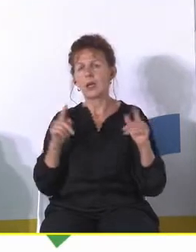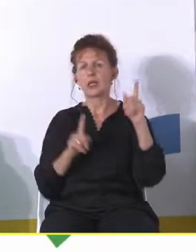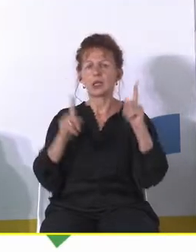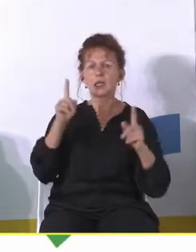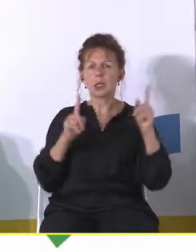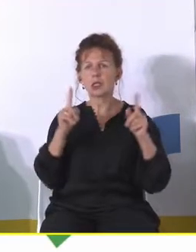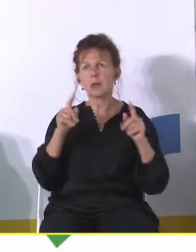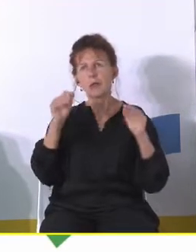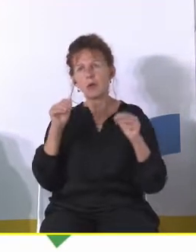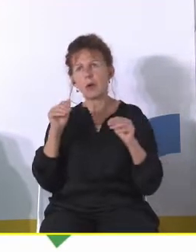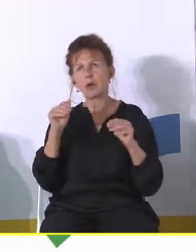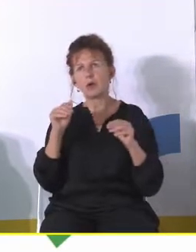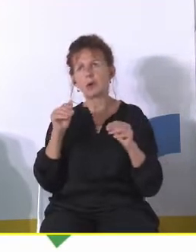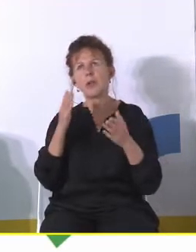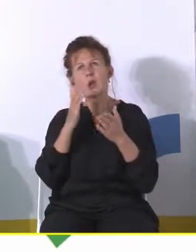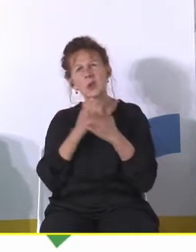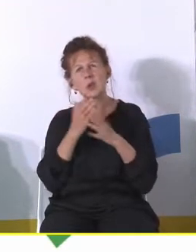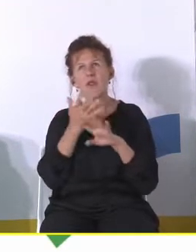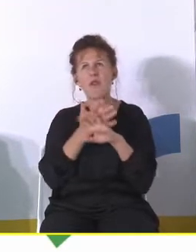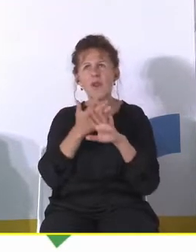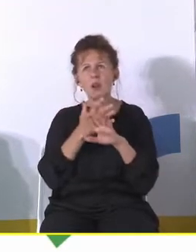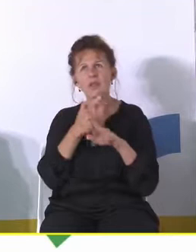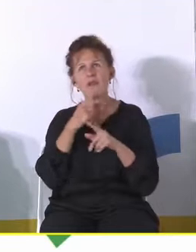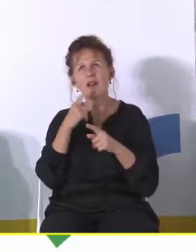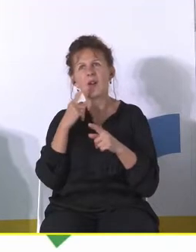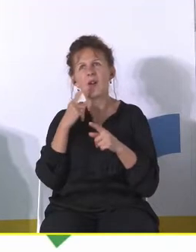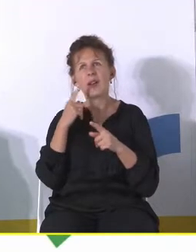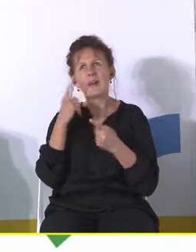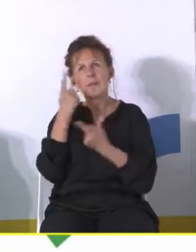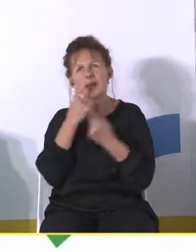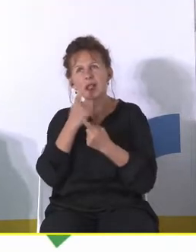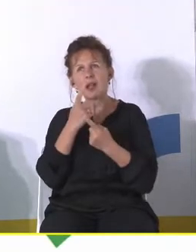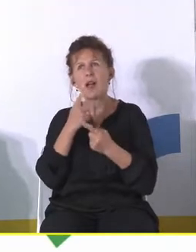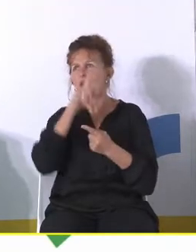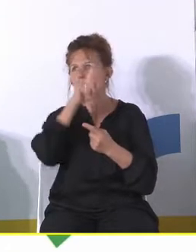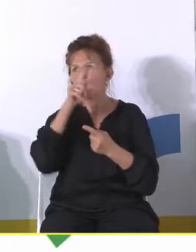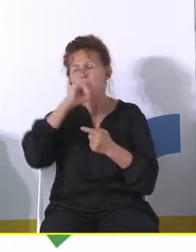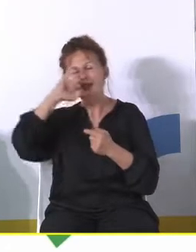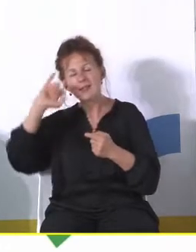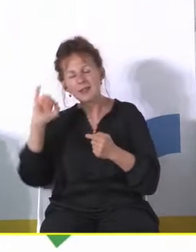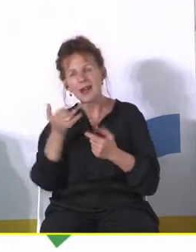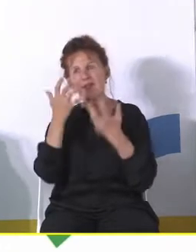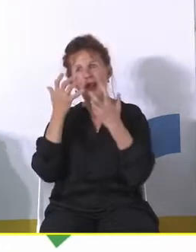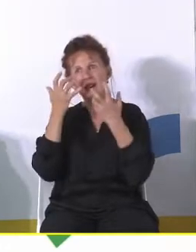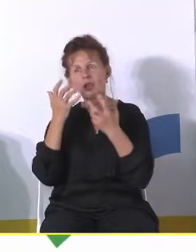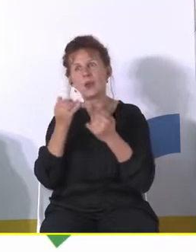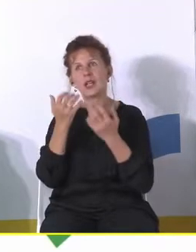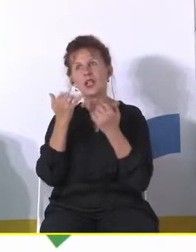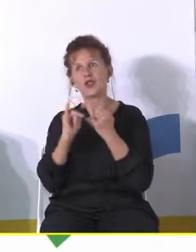one ciągle jeszcze wychodzą z takiego już fałszowego niestety założenia, że ludzie zawsze będą chcieli i będą mieć dzieci.